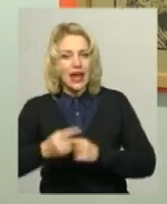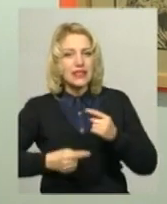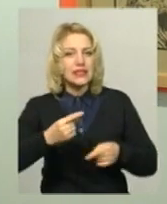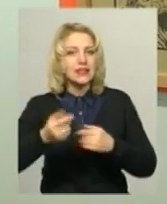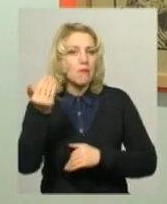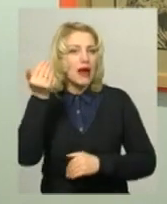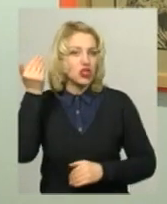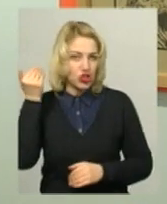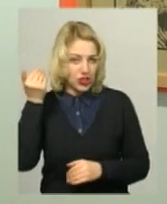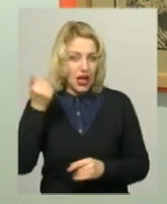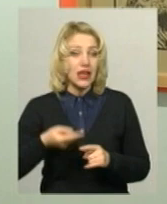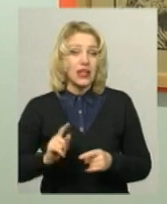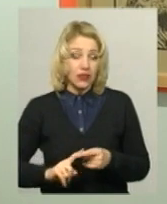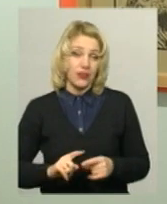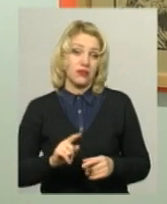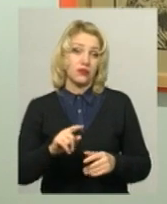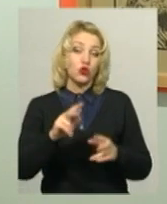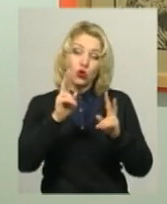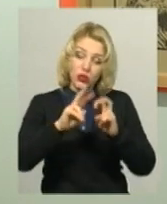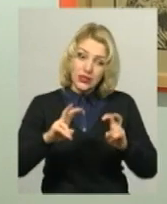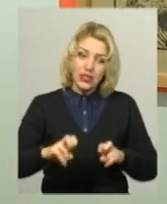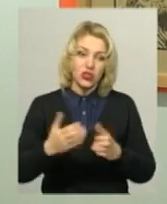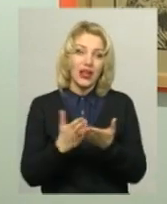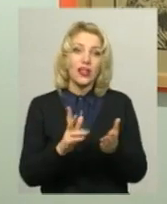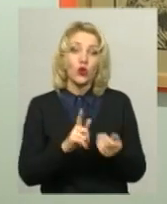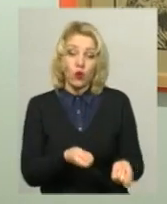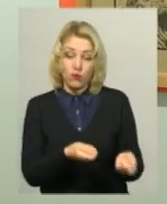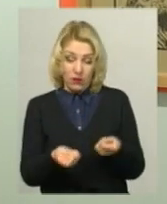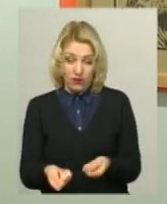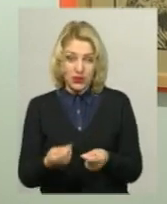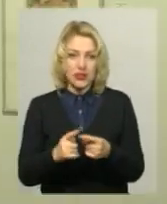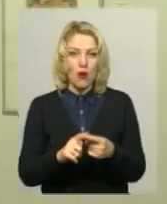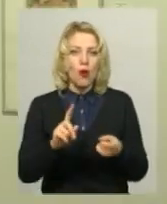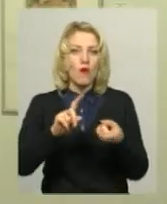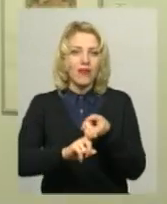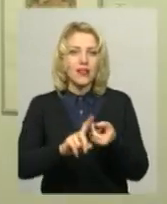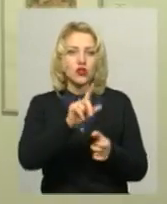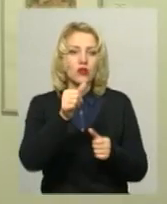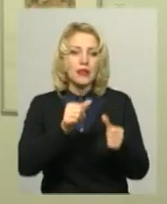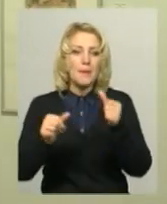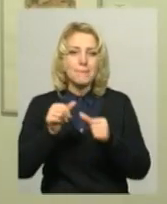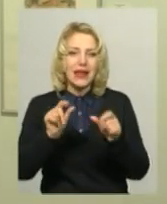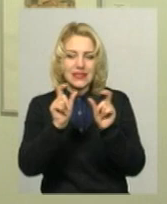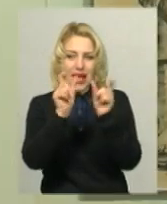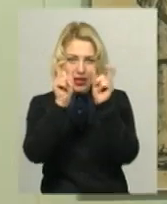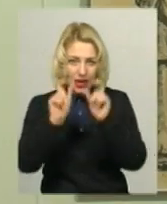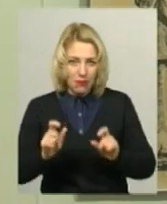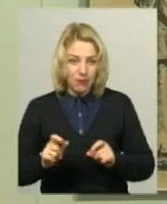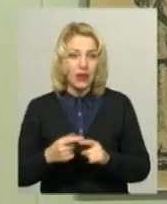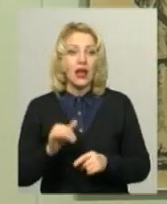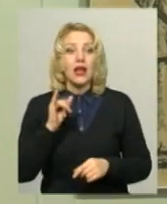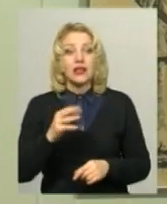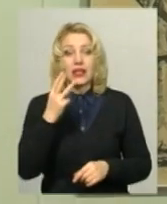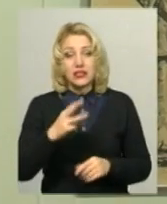досліджує, зокрема, книгу, яку він провіз, пов'язана з мозаїками. 38 монументальних робіт українських